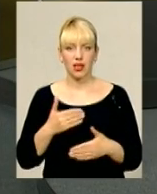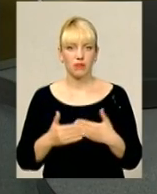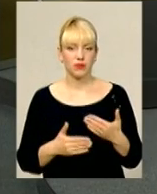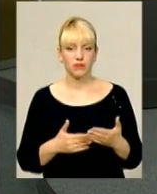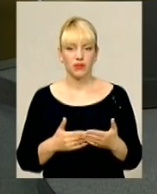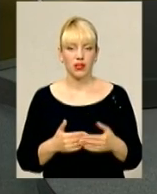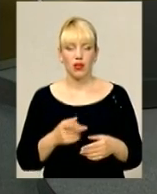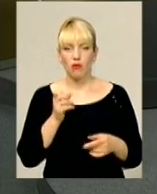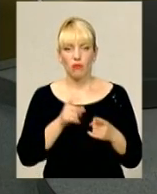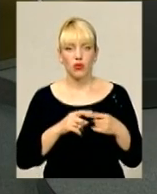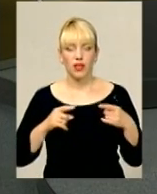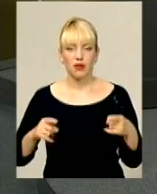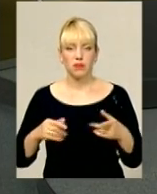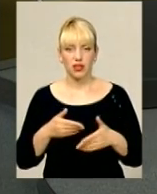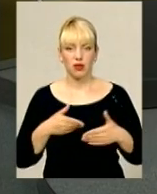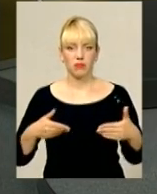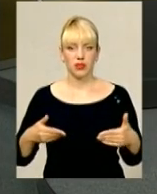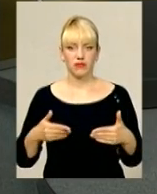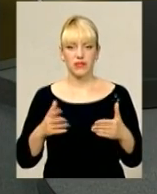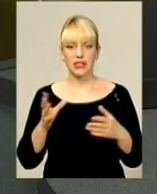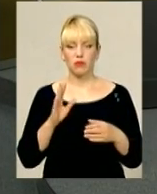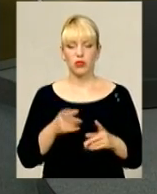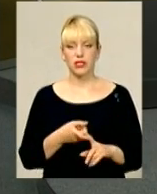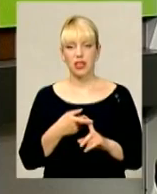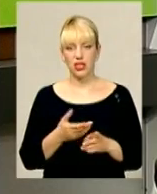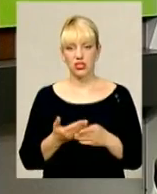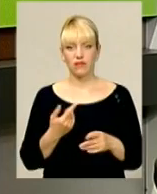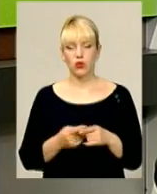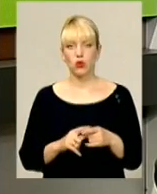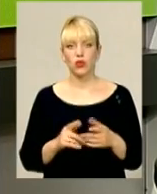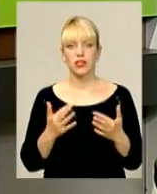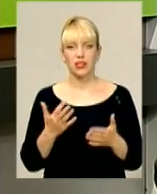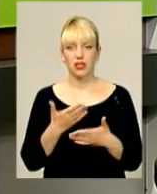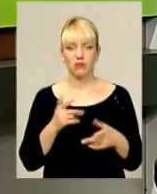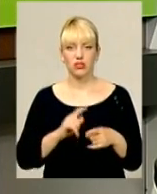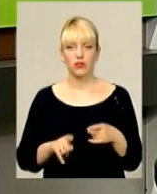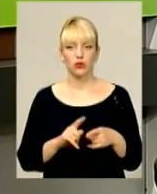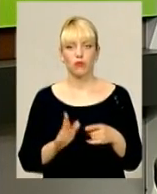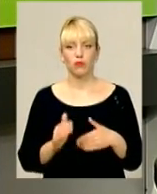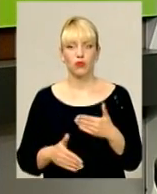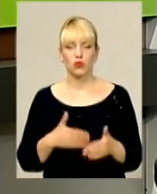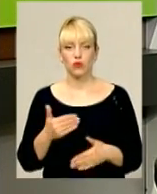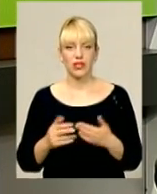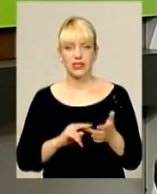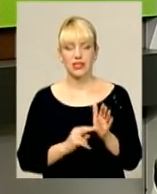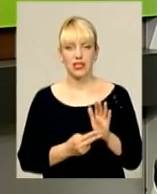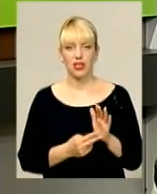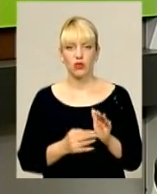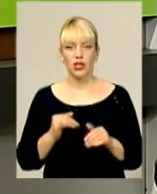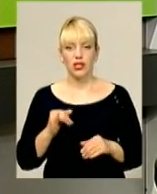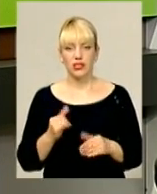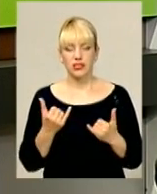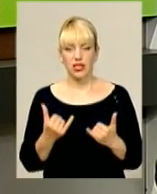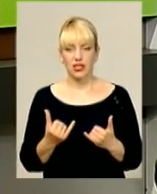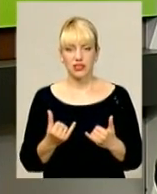По термінах ми зараз, все буде залежати від того, наскільки ми швидко будемо просуватись стратегію. Зараз,